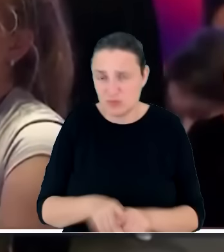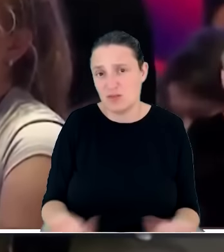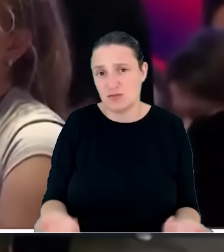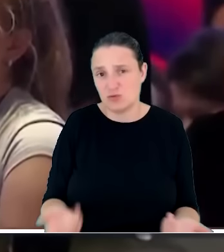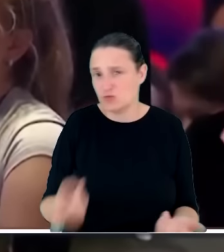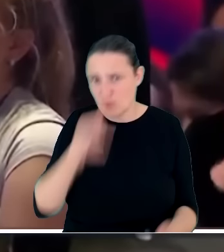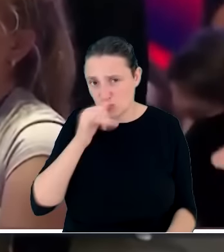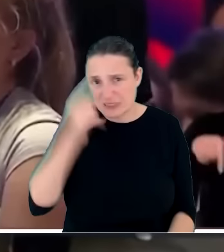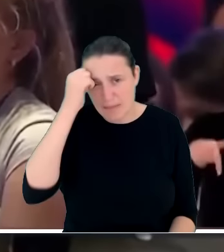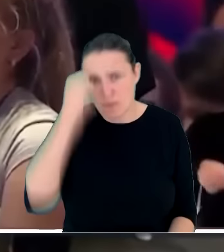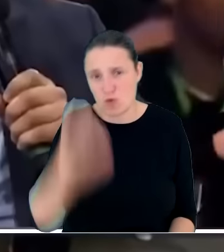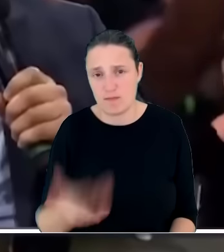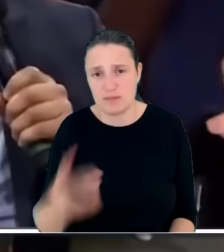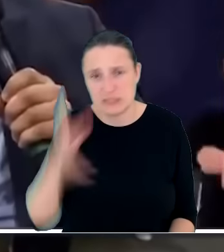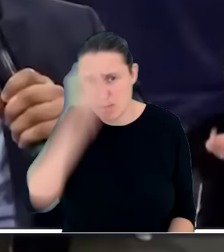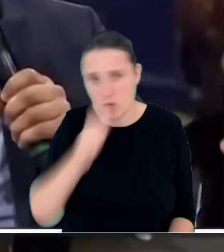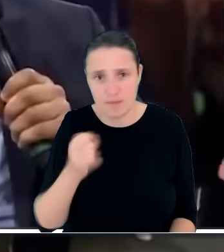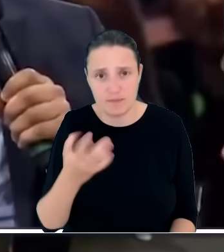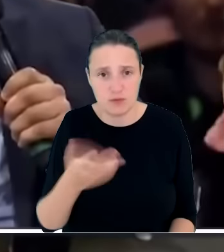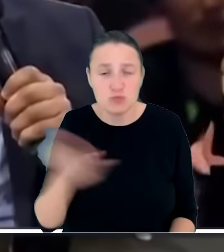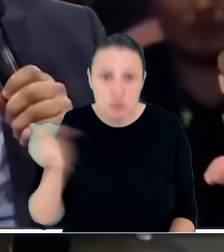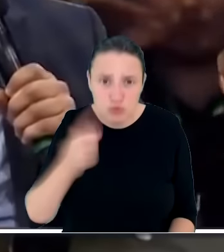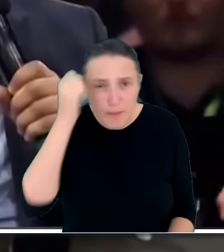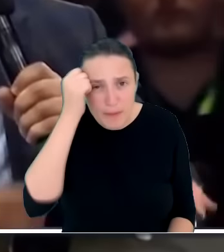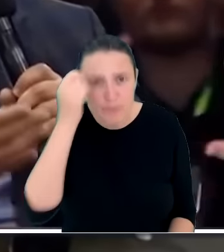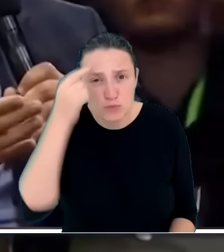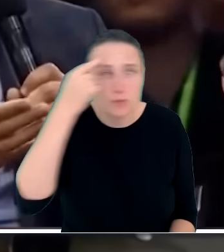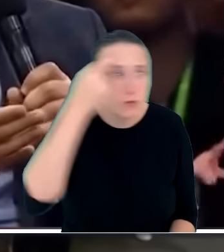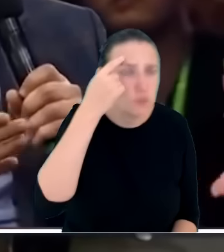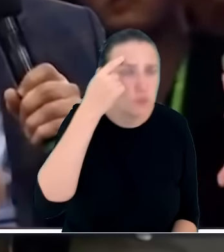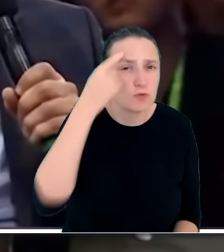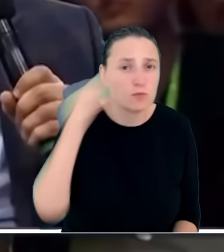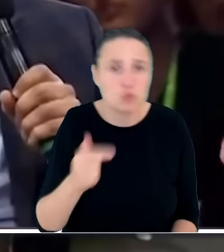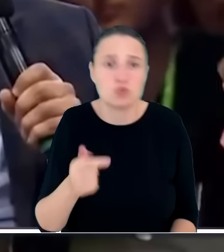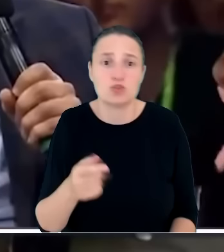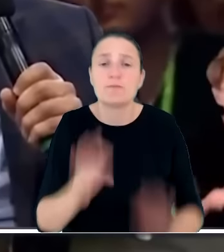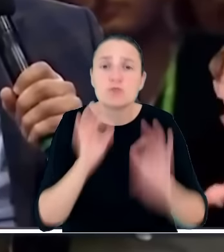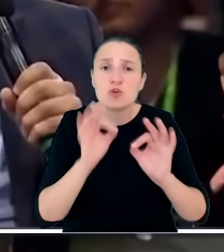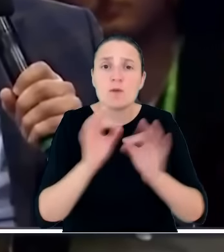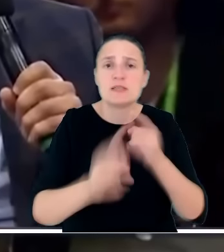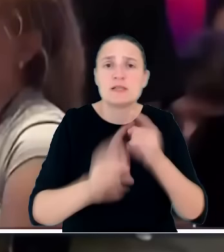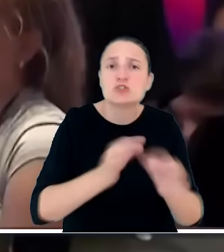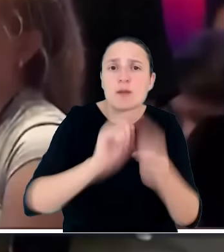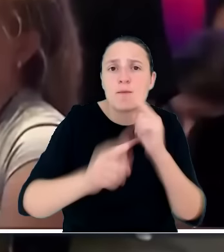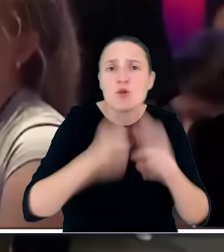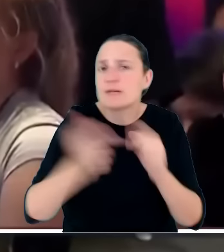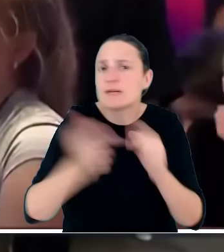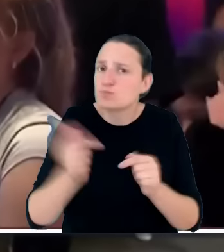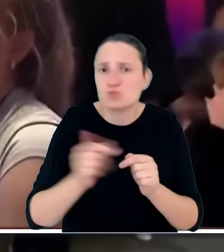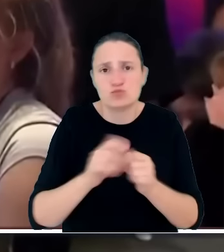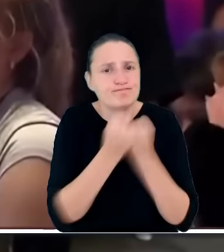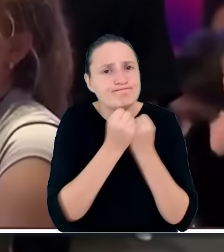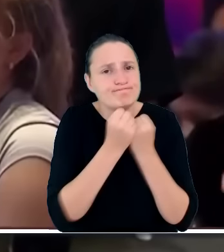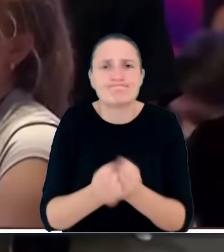zapomnieć. Absolutnie trzeba o tych sprawach przypominać, mówić o tym, prowadzić właściwą politykę historyczną, bo jeżeli my nie